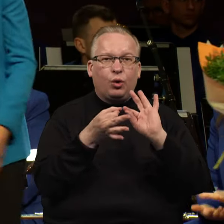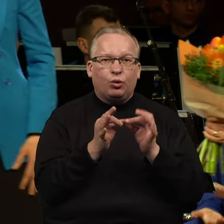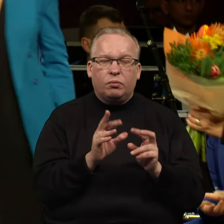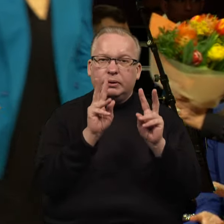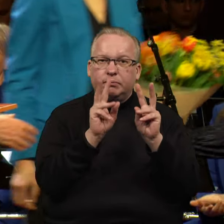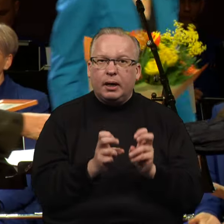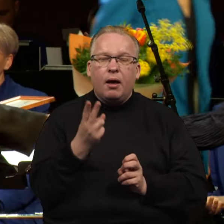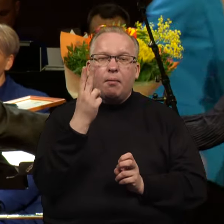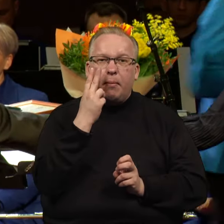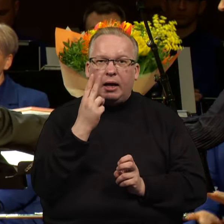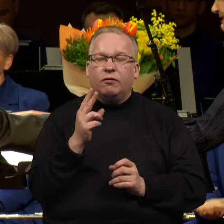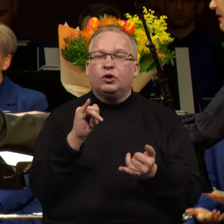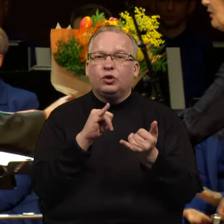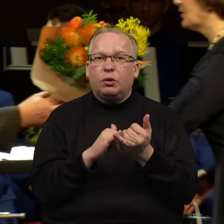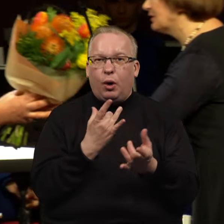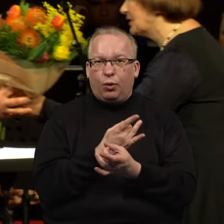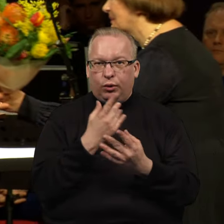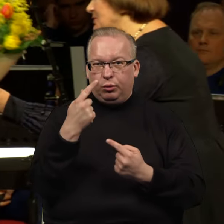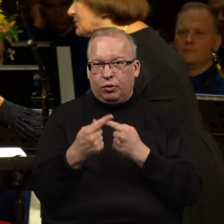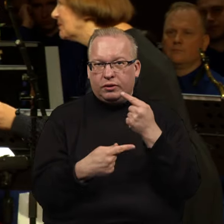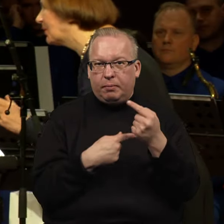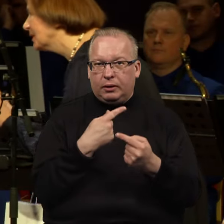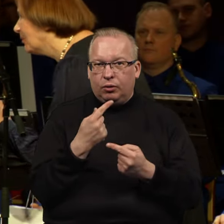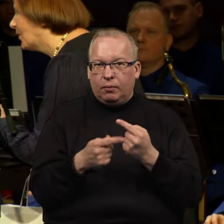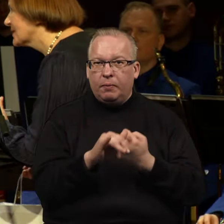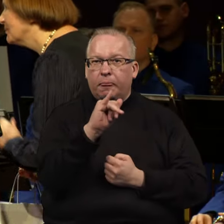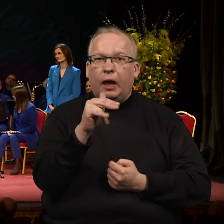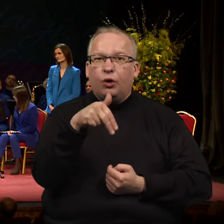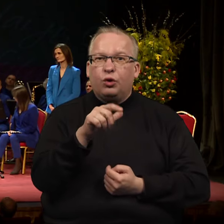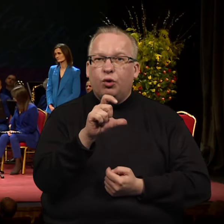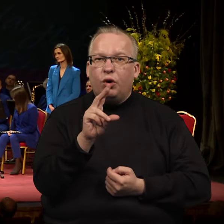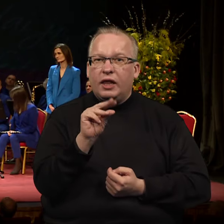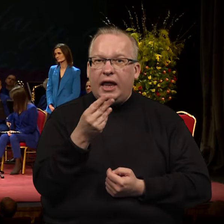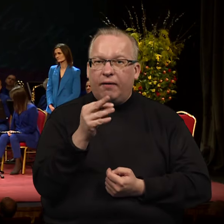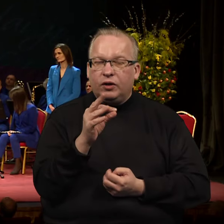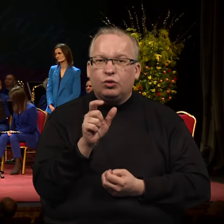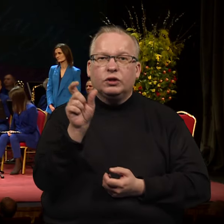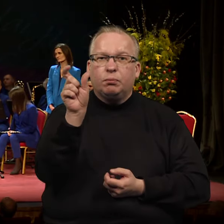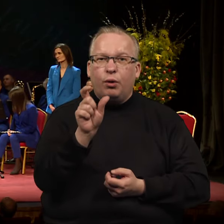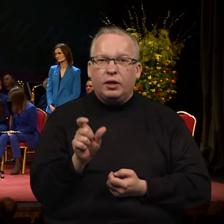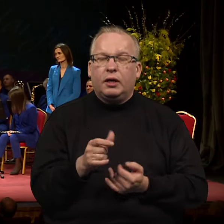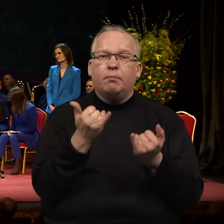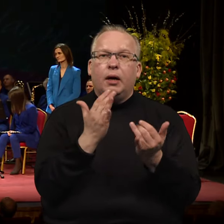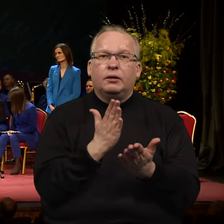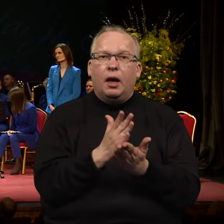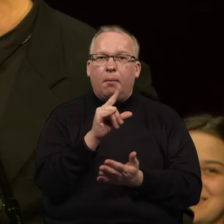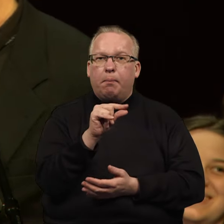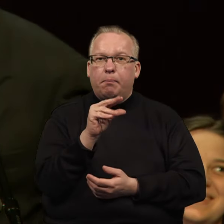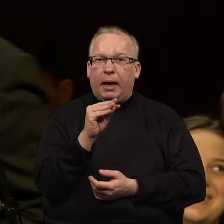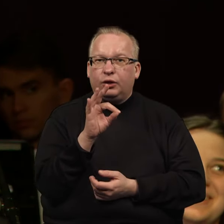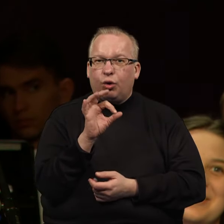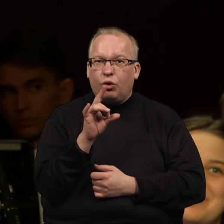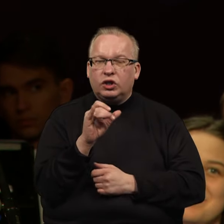Paneviežio krašto istorijos bei kultūros paveldą, Petras Juknevičius, poetas, eseistas Donatas Petrošius,